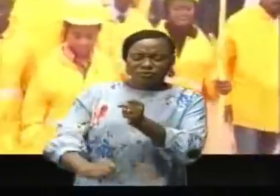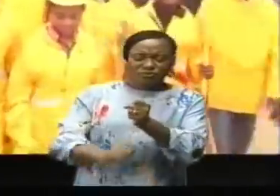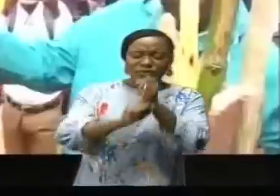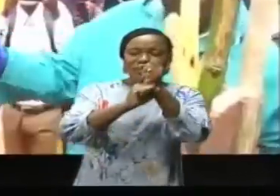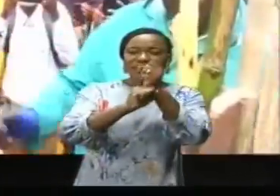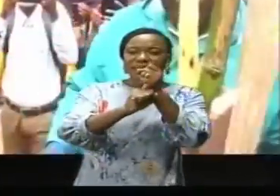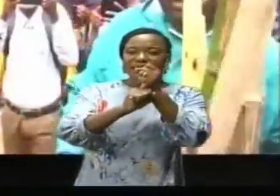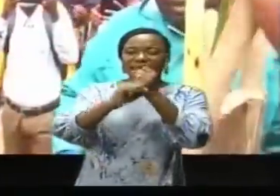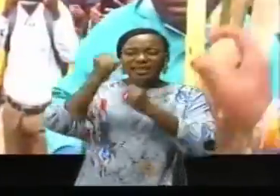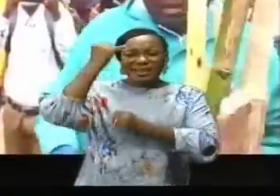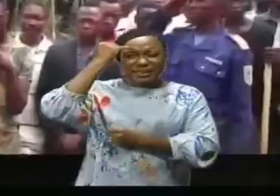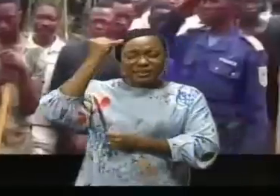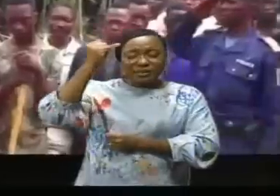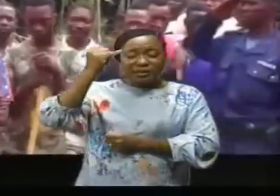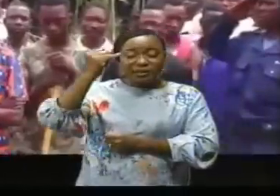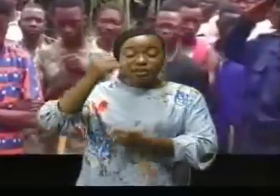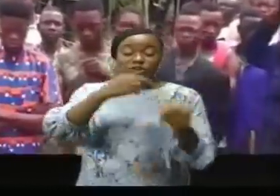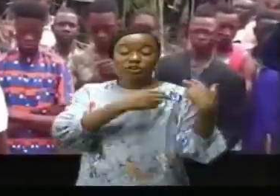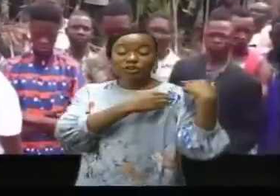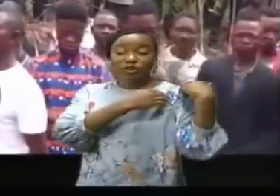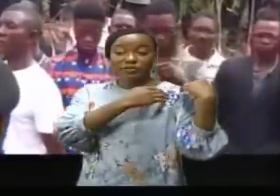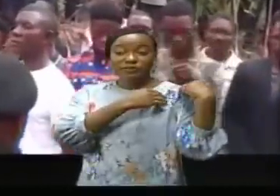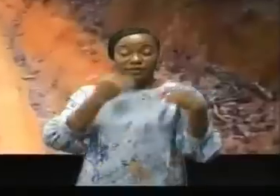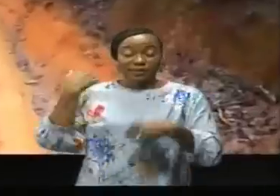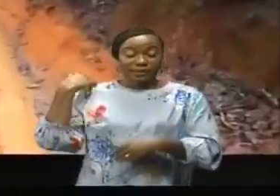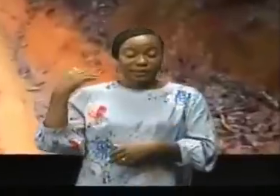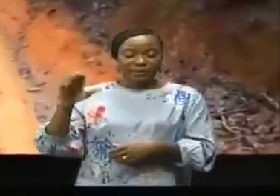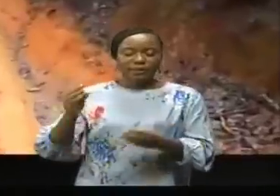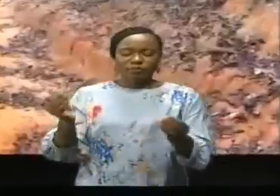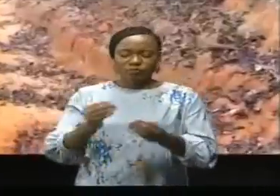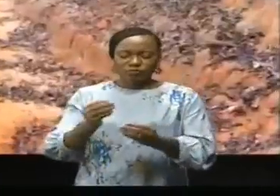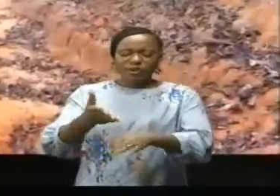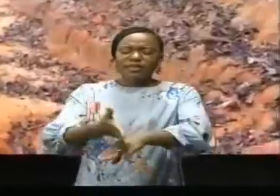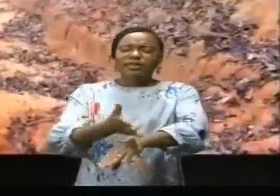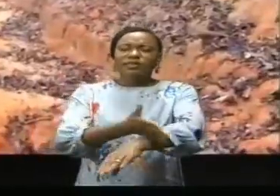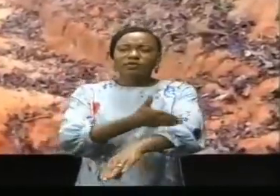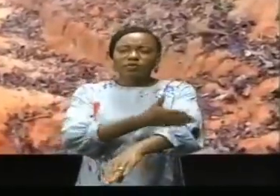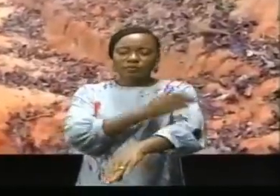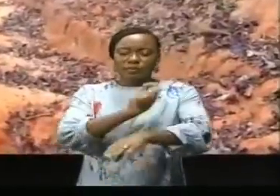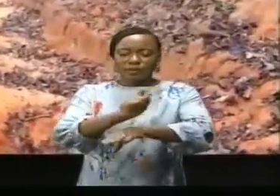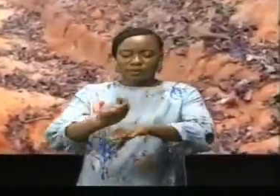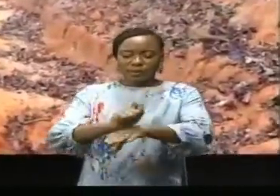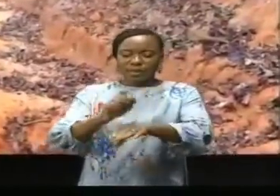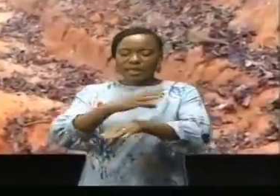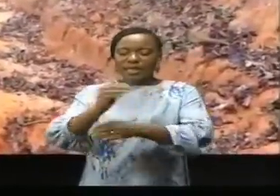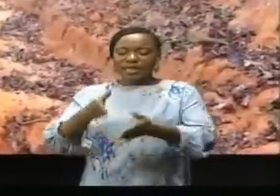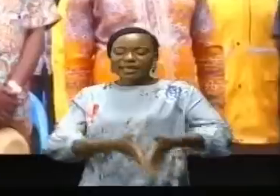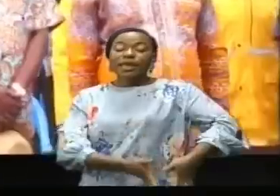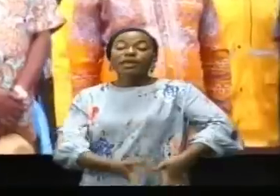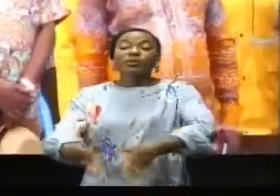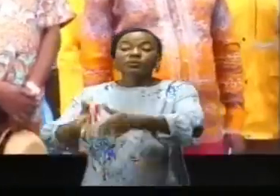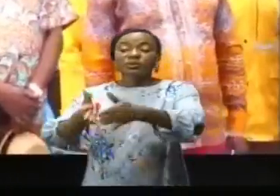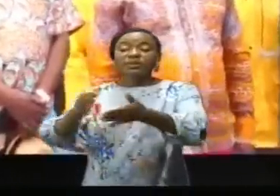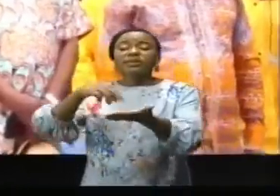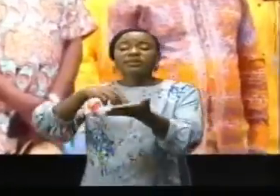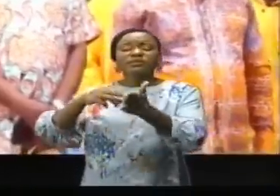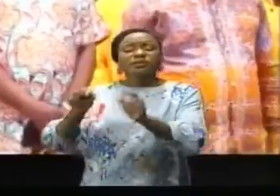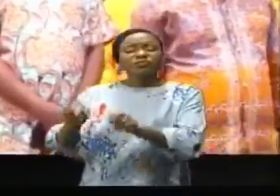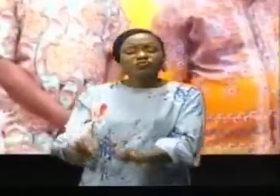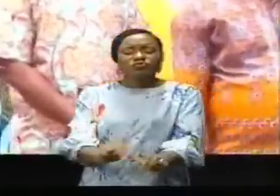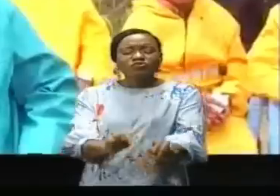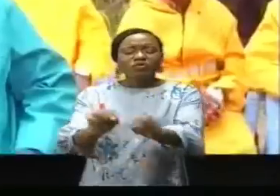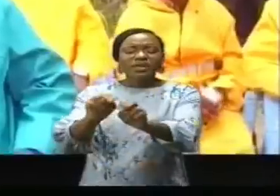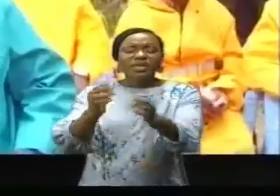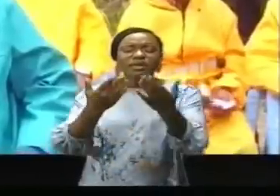vision du chef de l'État qui prône le développement des entités territoriales et les infrastructures routières, qui restent l'un des moyens efficaces